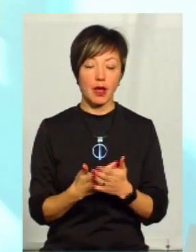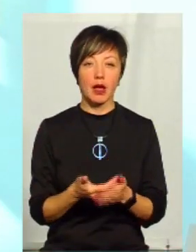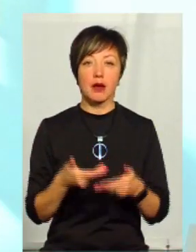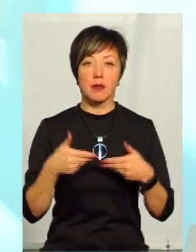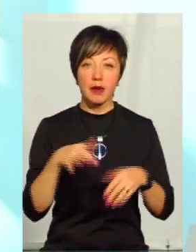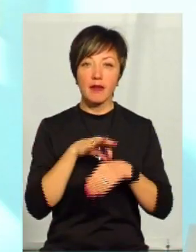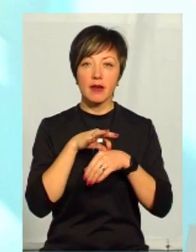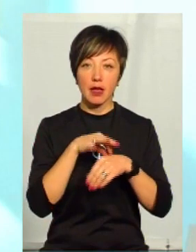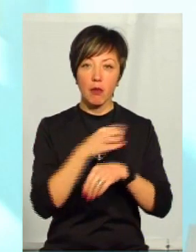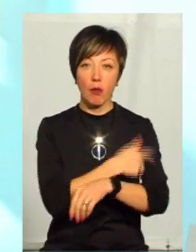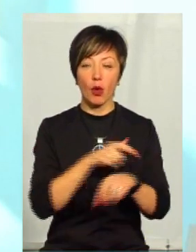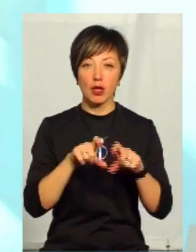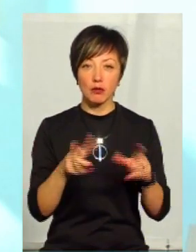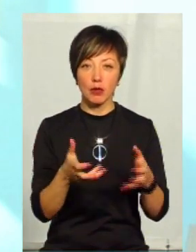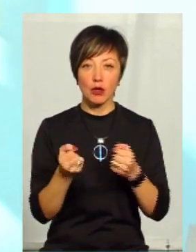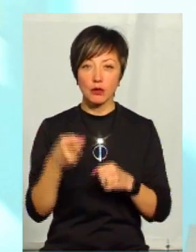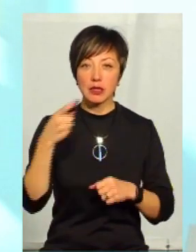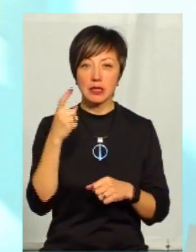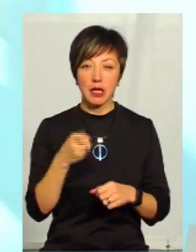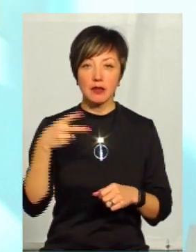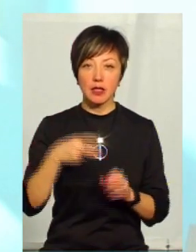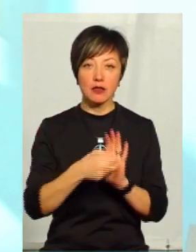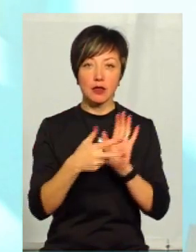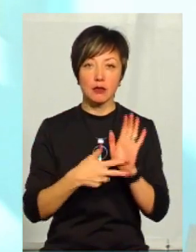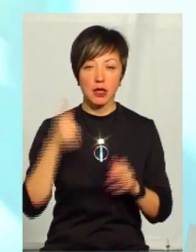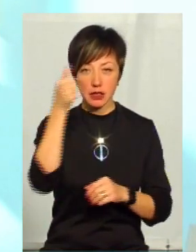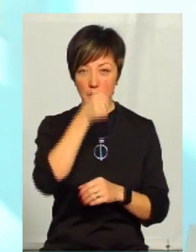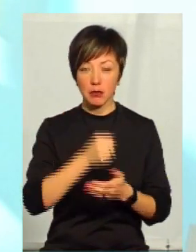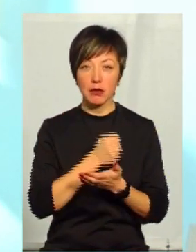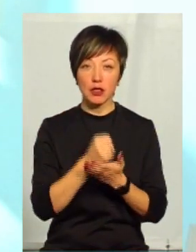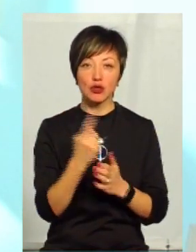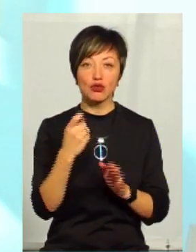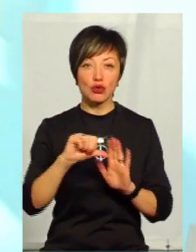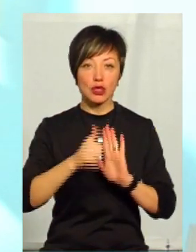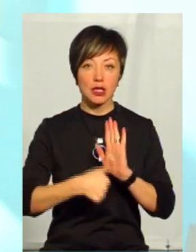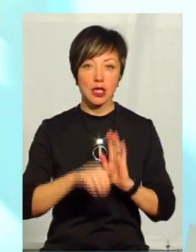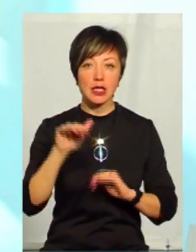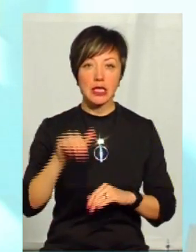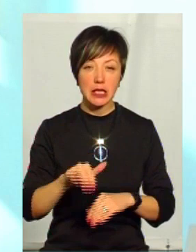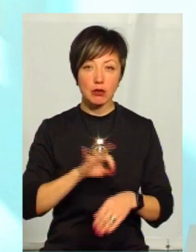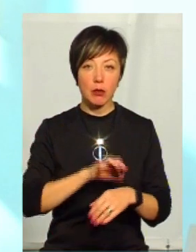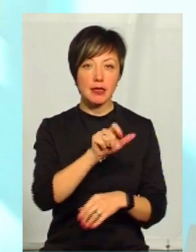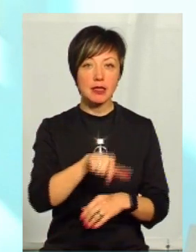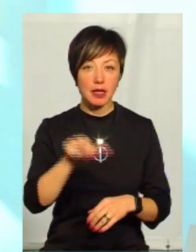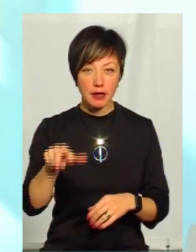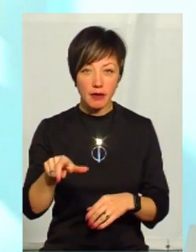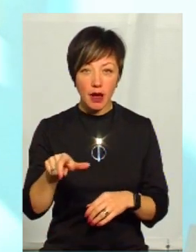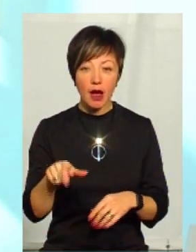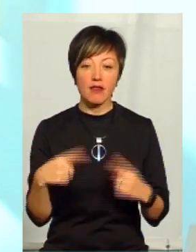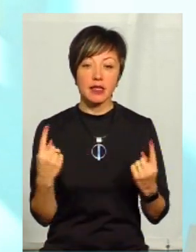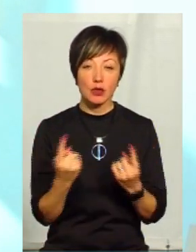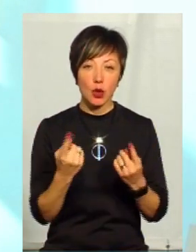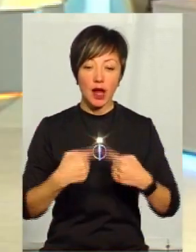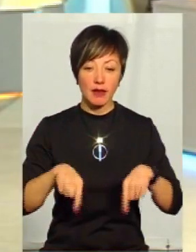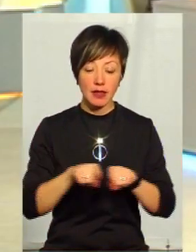поліклінічний прийом. За 2018 рік було прийнято 116 тисяч пацієнтів. В стаціонарних